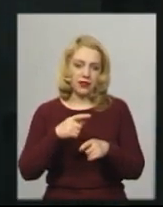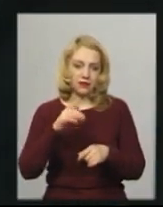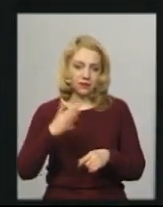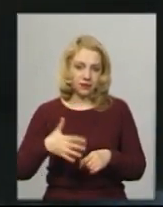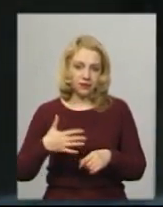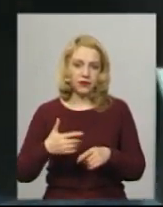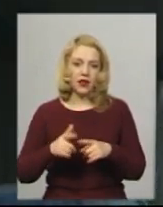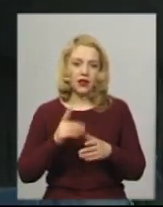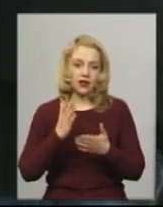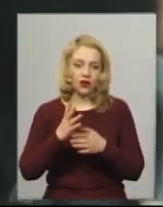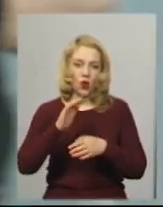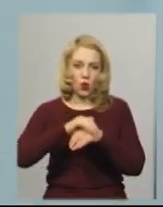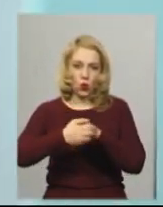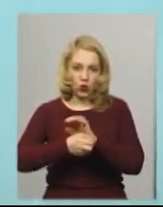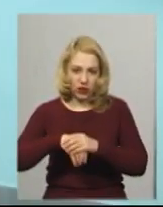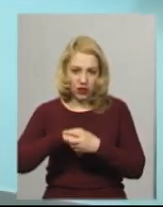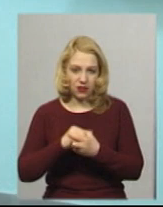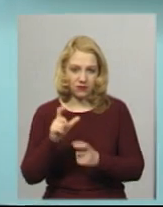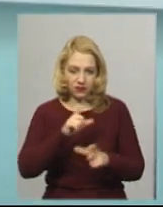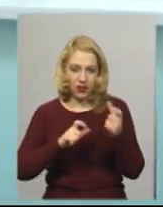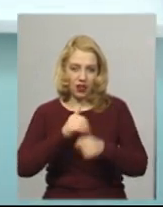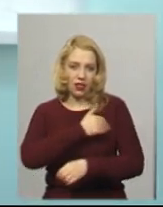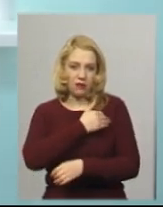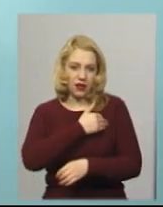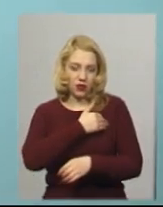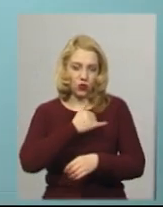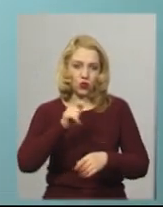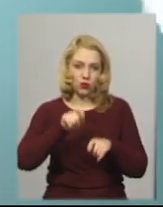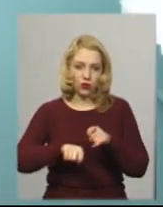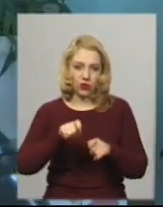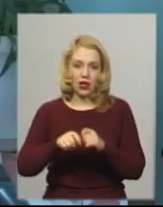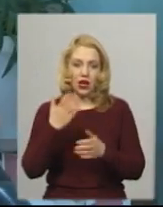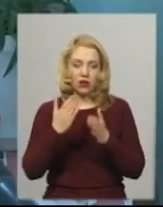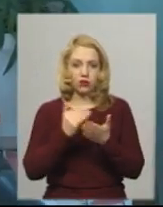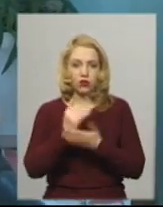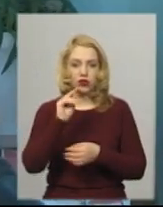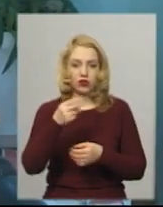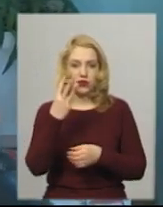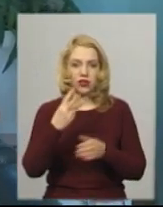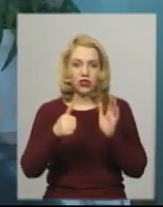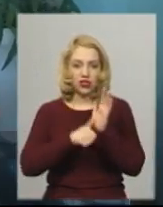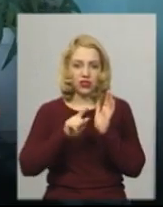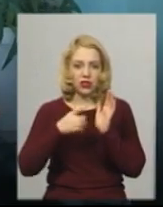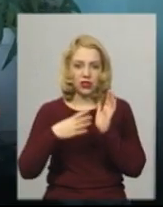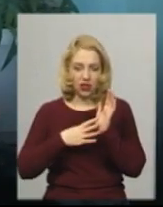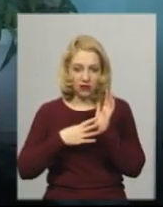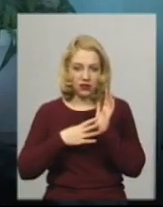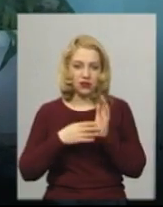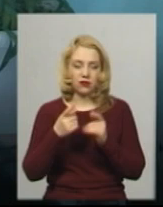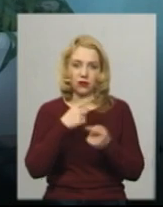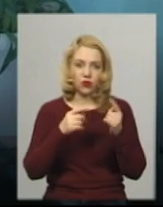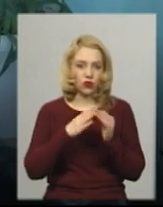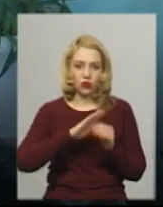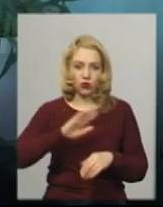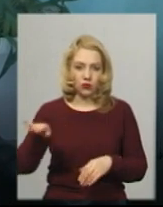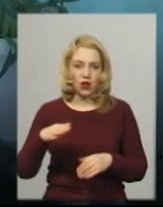руки дезінфікуючим розчином та міряють температуру. У кого вище 36,9, повертаються додому. Три чоловіка, що температура була 1